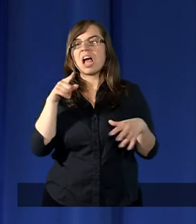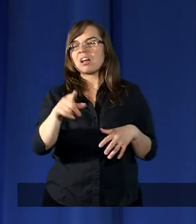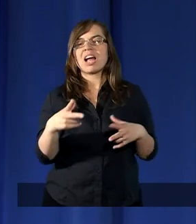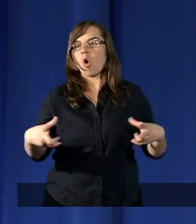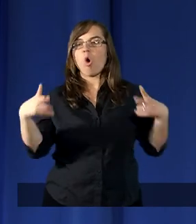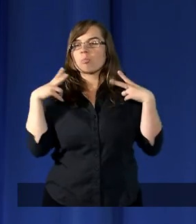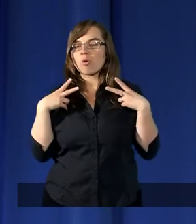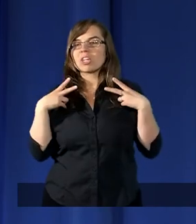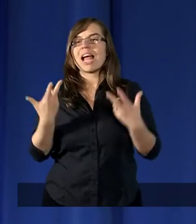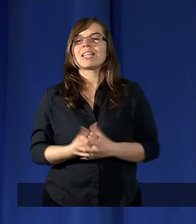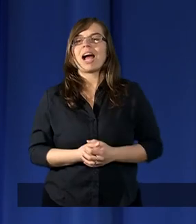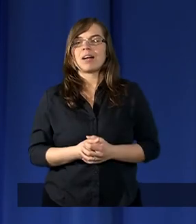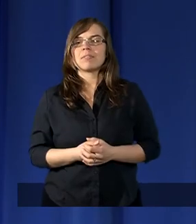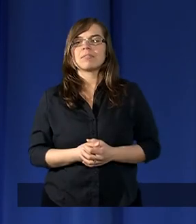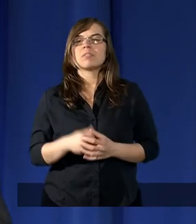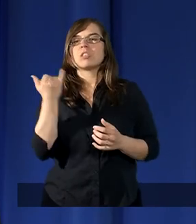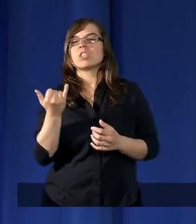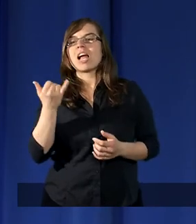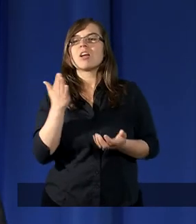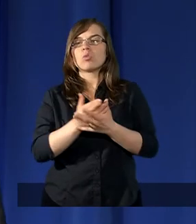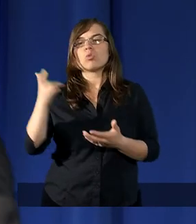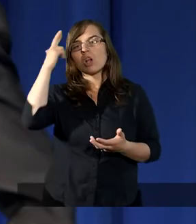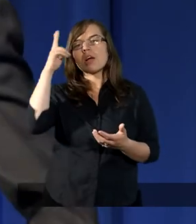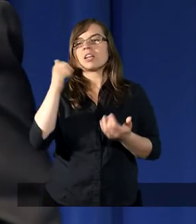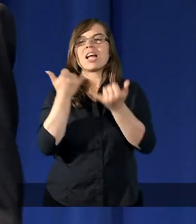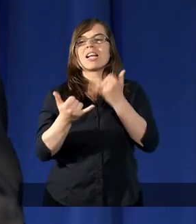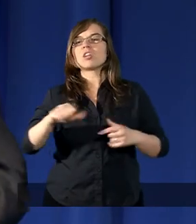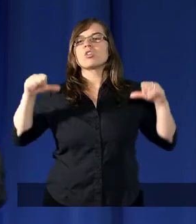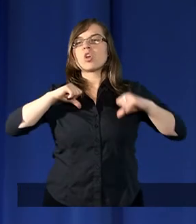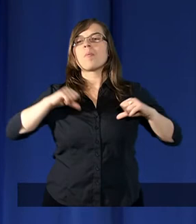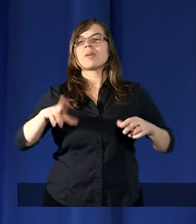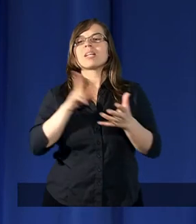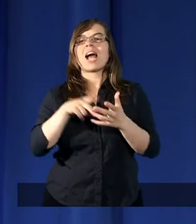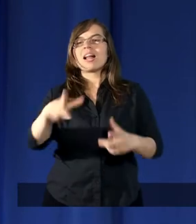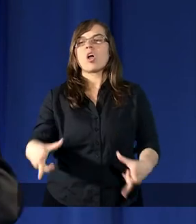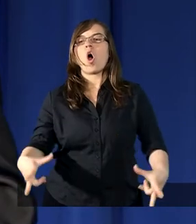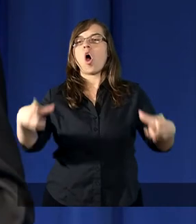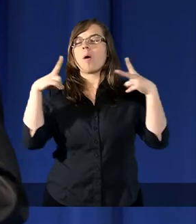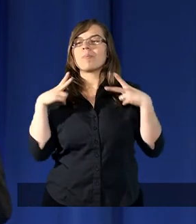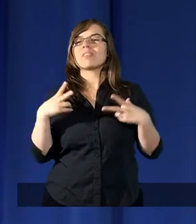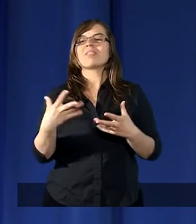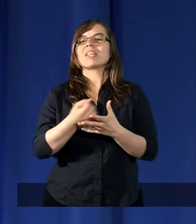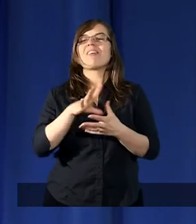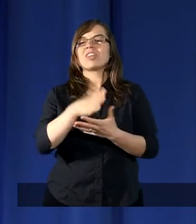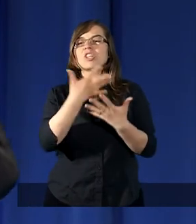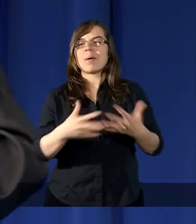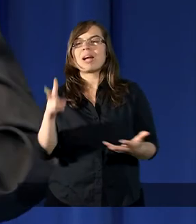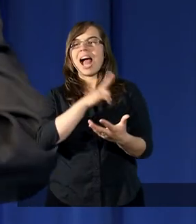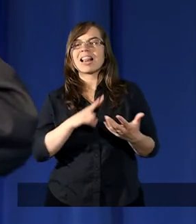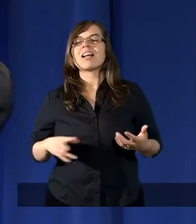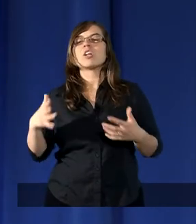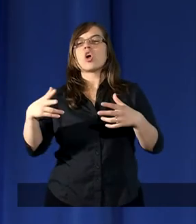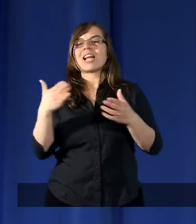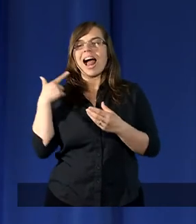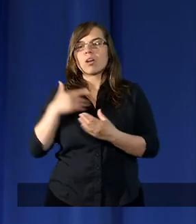odpocznienia. Dzieci już rozumiały, że jeżeli sobie na to odpocznienie w ziemi kanonejskiej ktoś